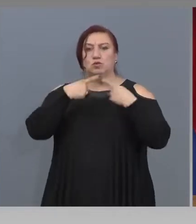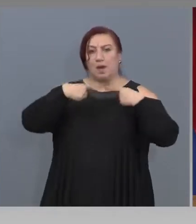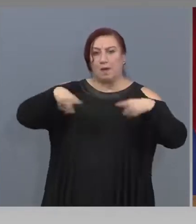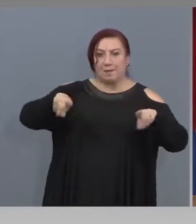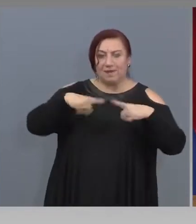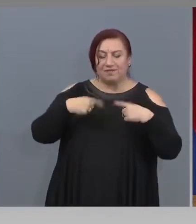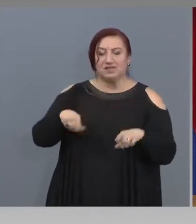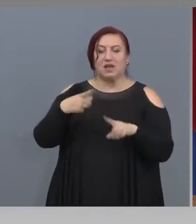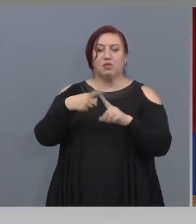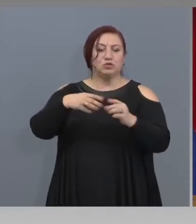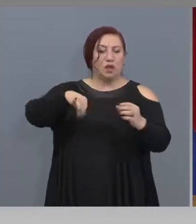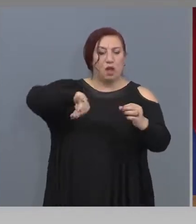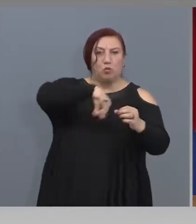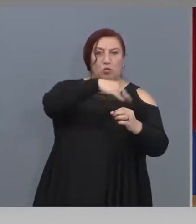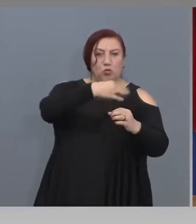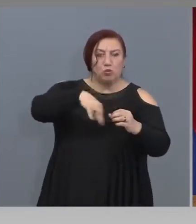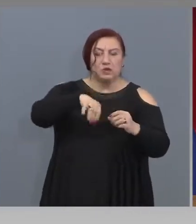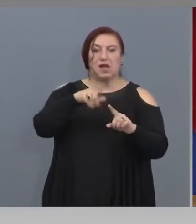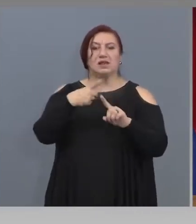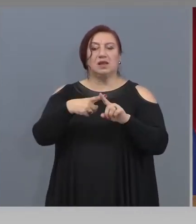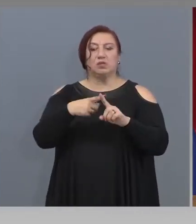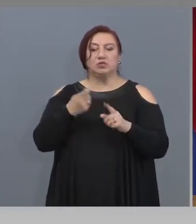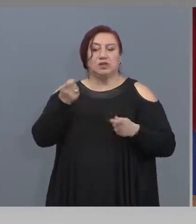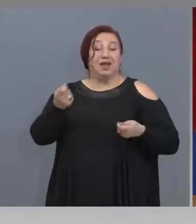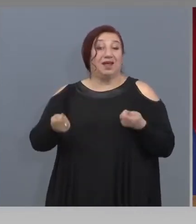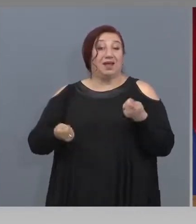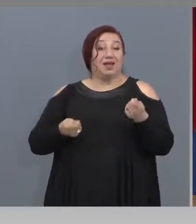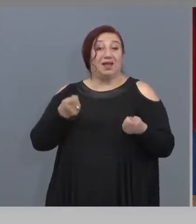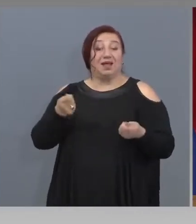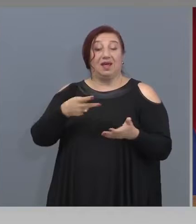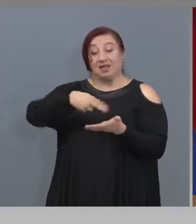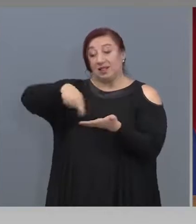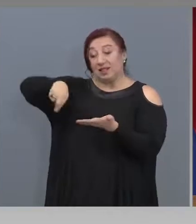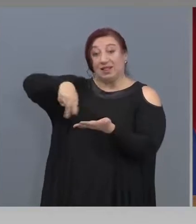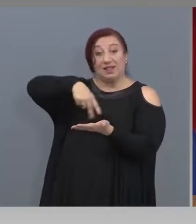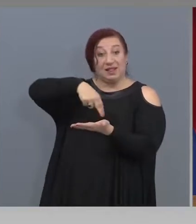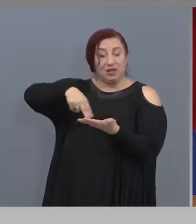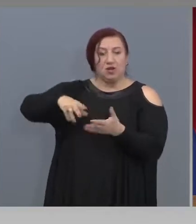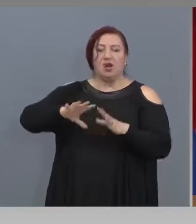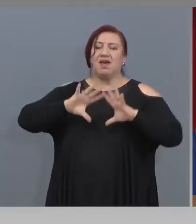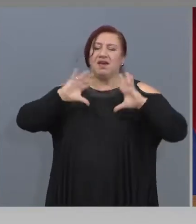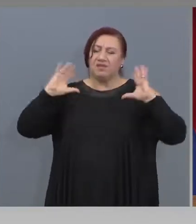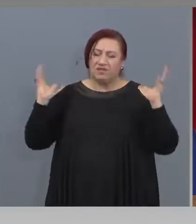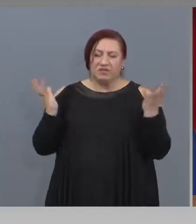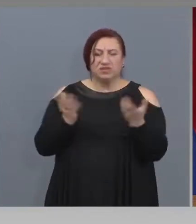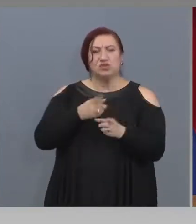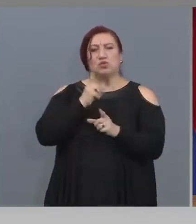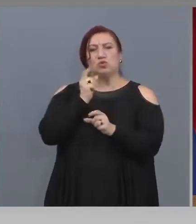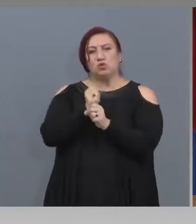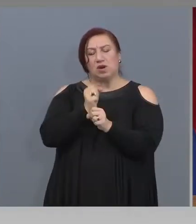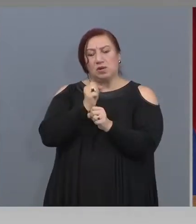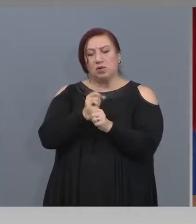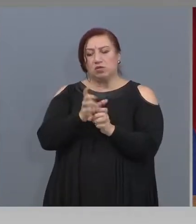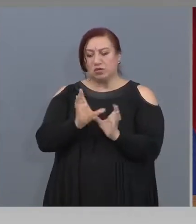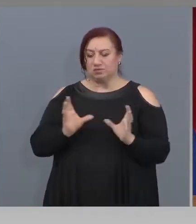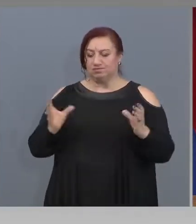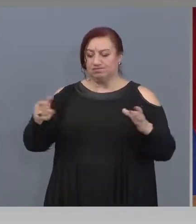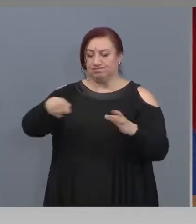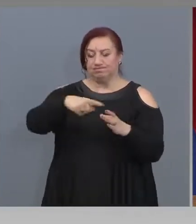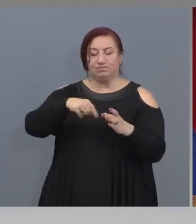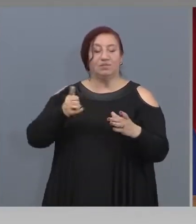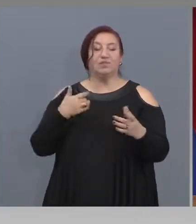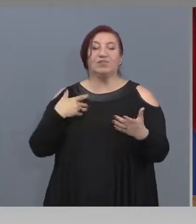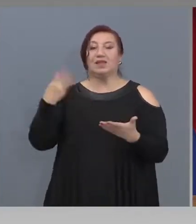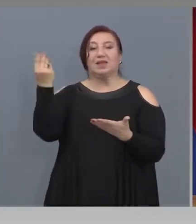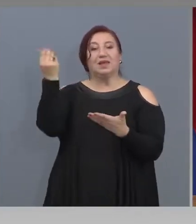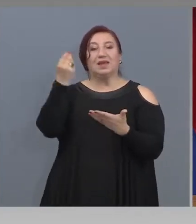музикантите, танцорите, и всички работещи в сферата на изкуствата. Понятието «артист»